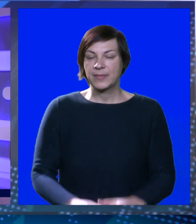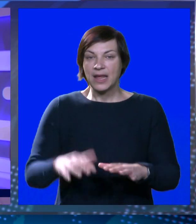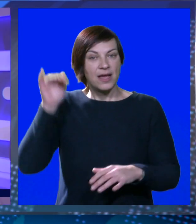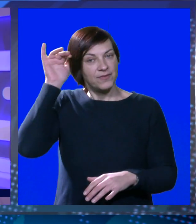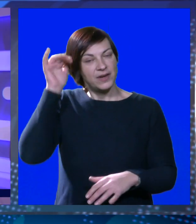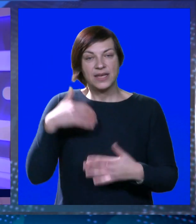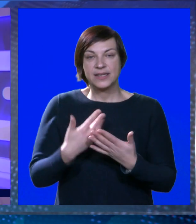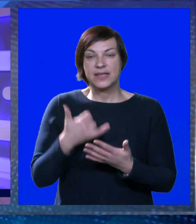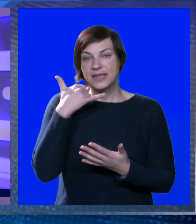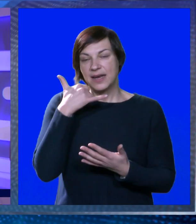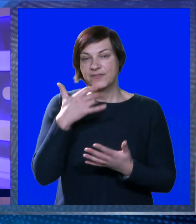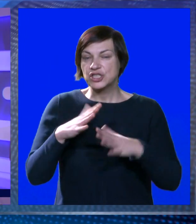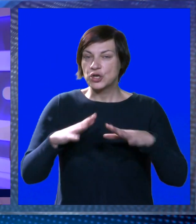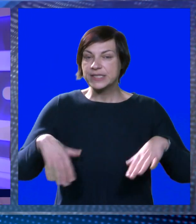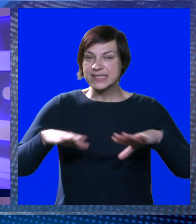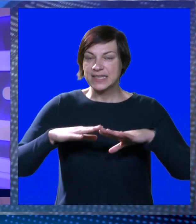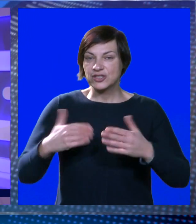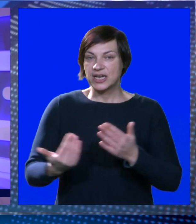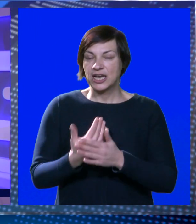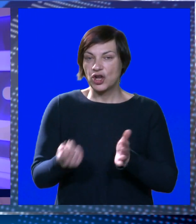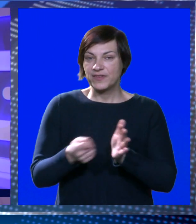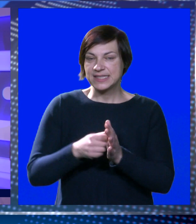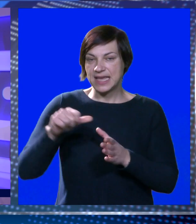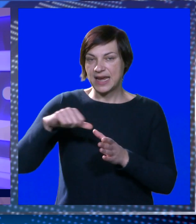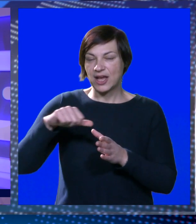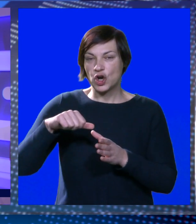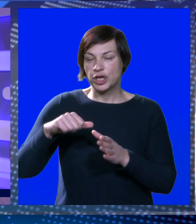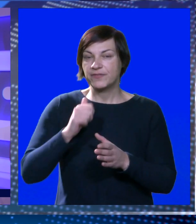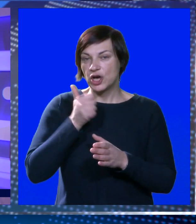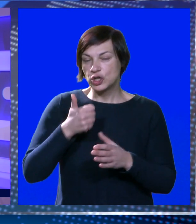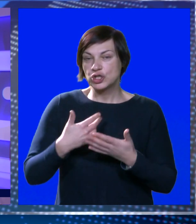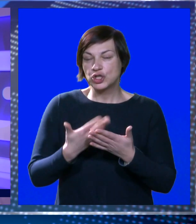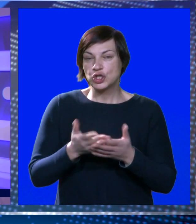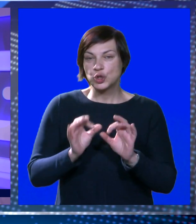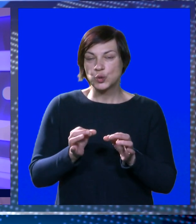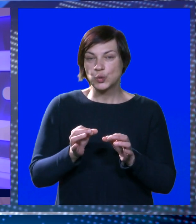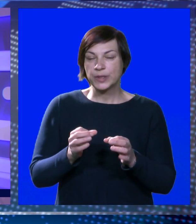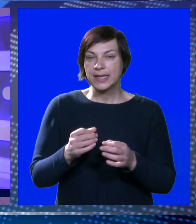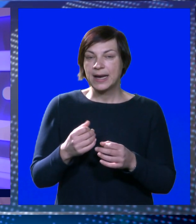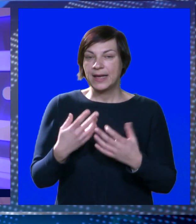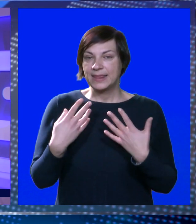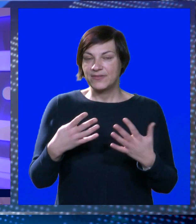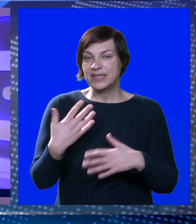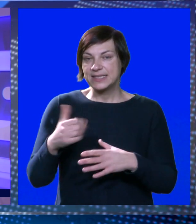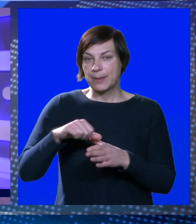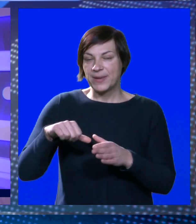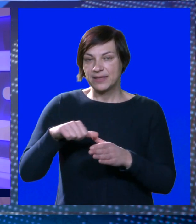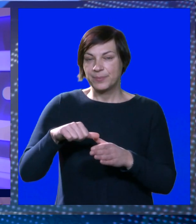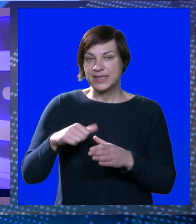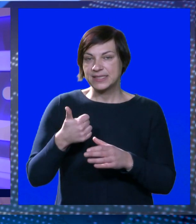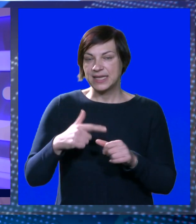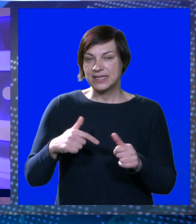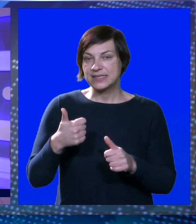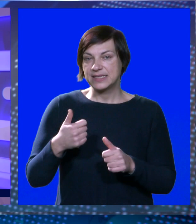Vlada je na danas održanoj telefonskoj sjednici odredila nove cijene goriva, te će se od sutra osnovni benzin Eurosuper 95 prodavati za